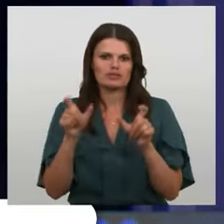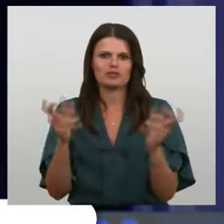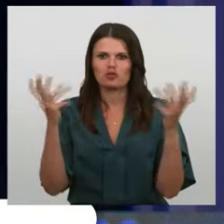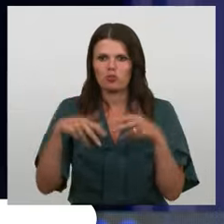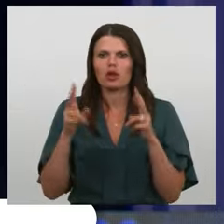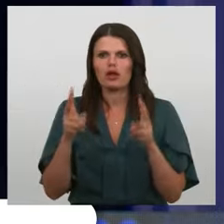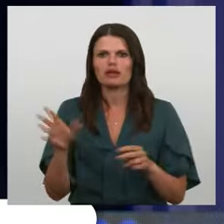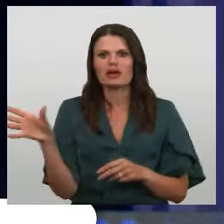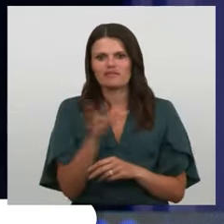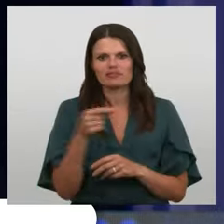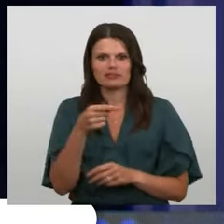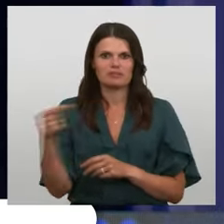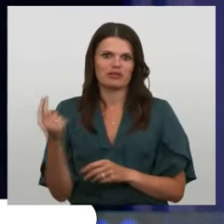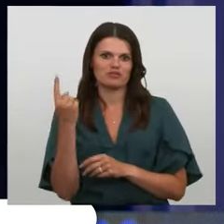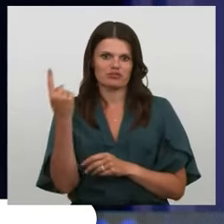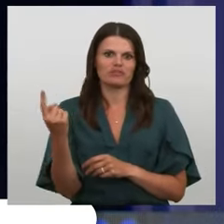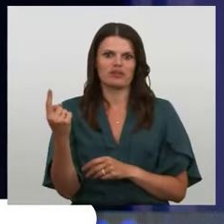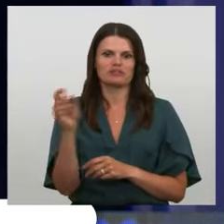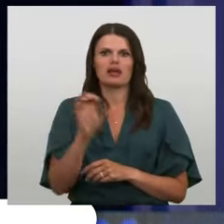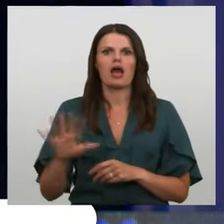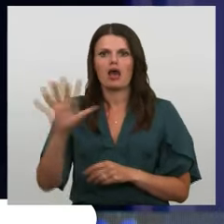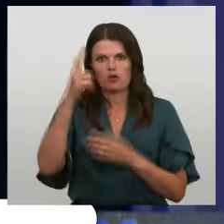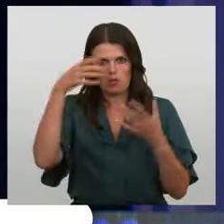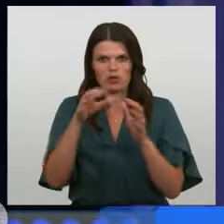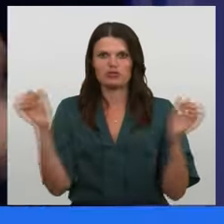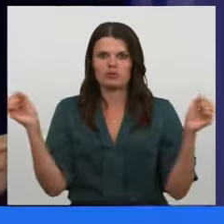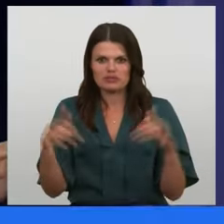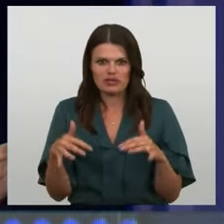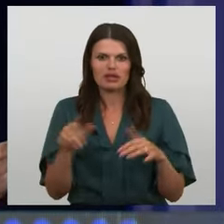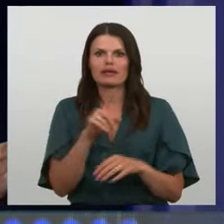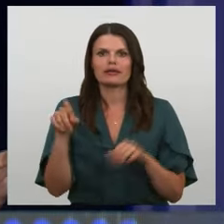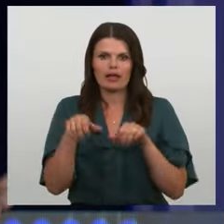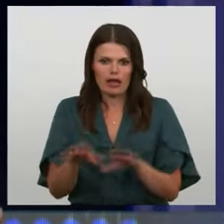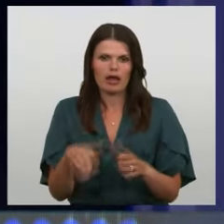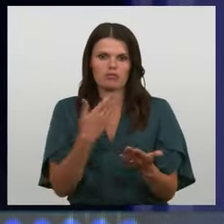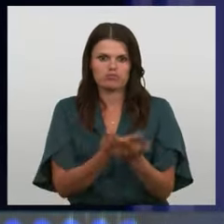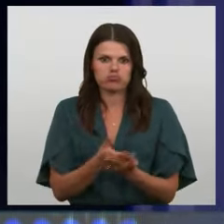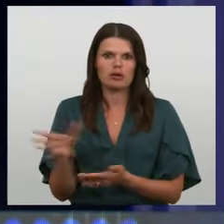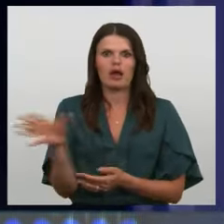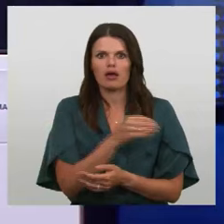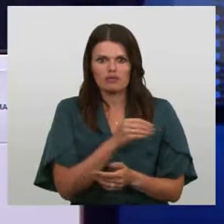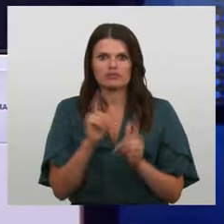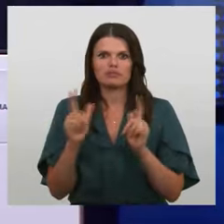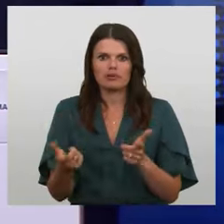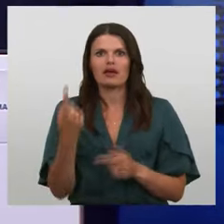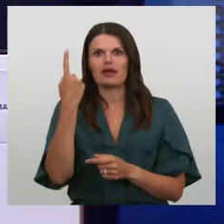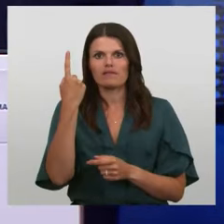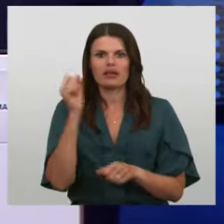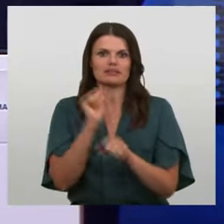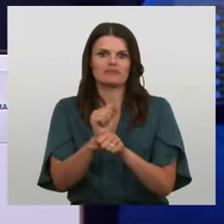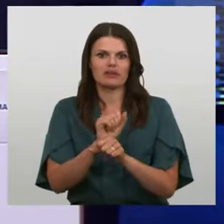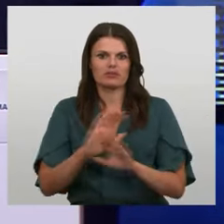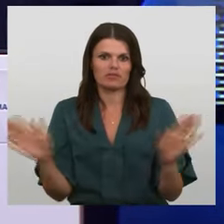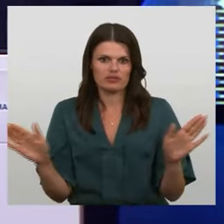ka visi mīnus viens. Tas ir tā, ka Eiropas padomu sanāk, ir lēmums uz līdz galvus, visi apie piekrīgi, viens liek veto.